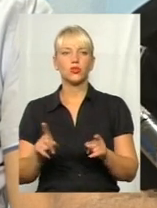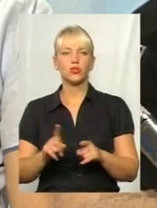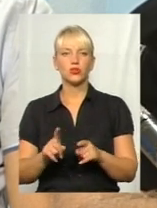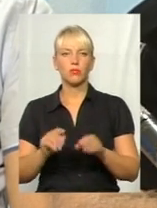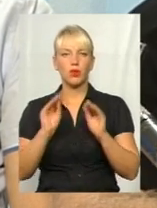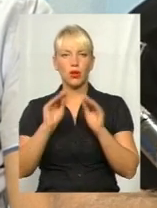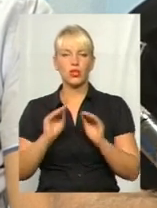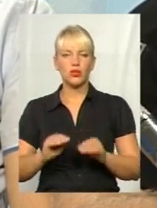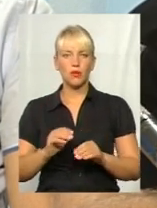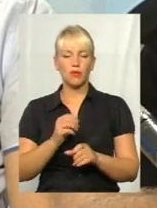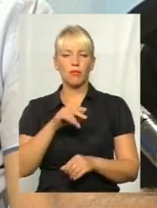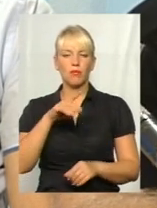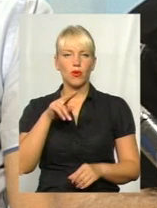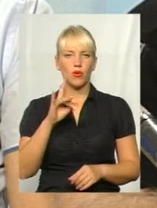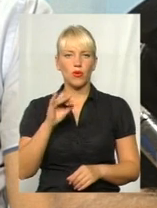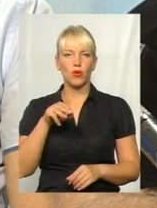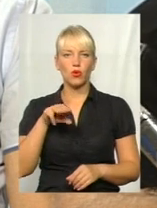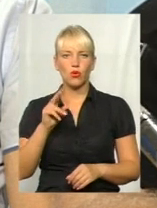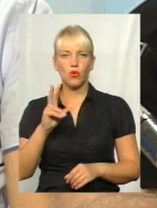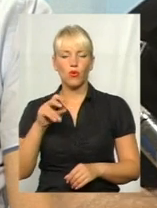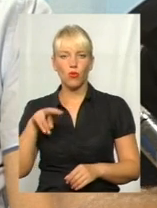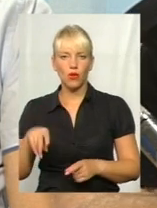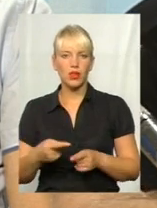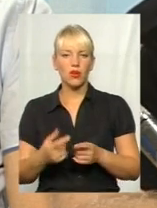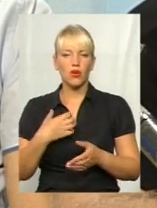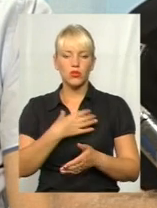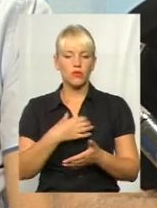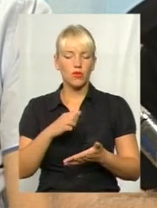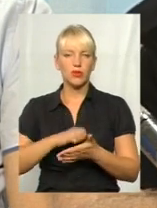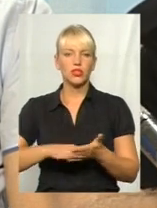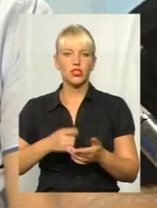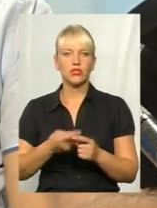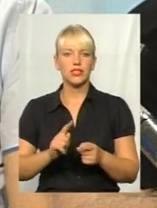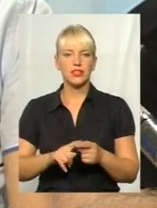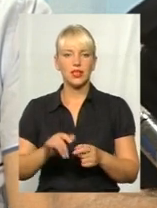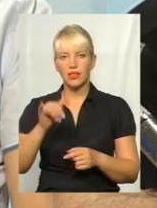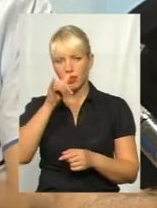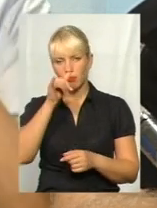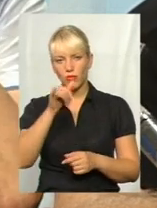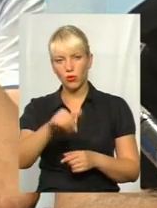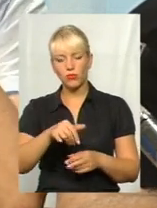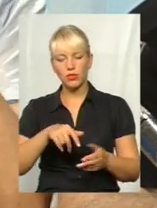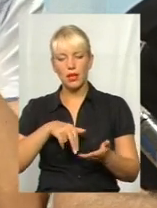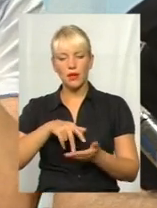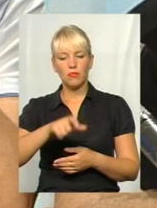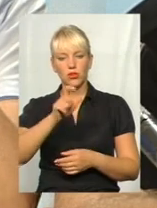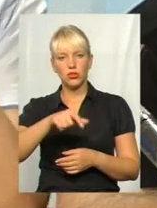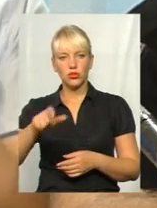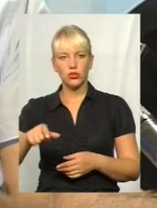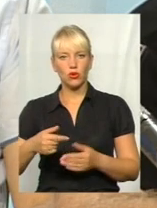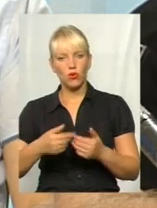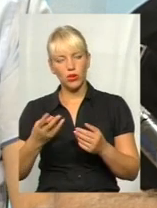протоколи. Скажімо, основною причиною є, це те, що я назвав, непропуск пішоходів, які переходять дорогу по